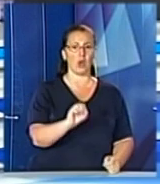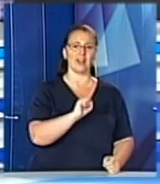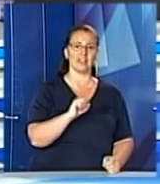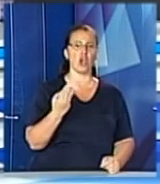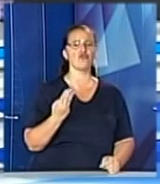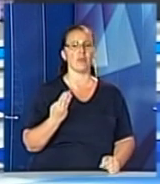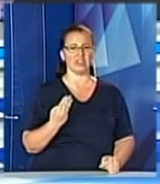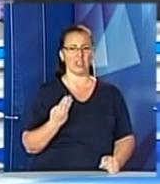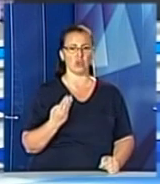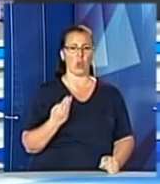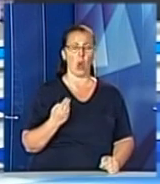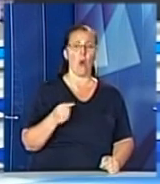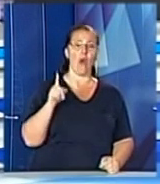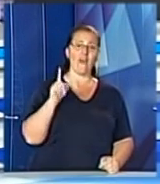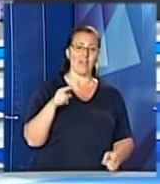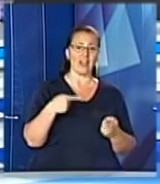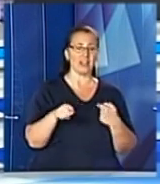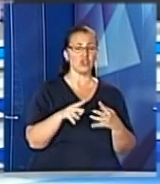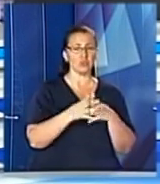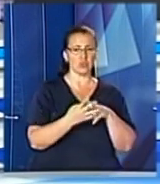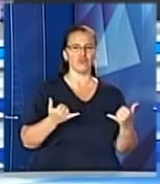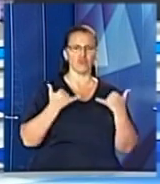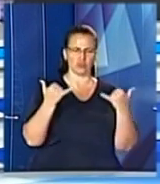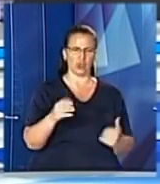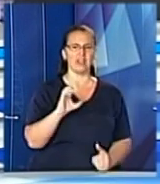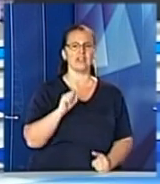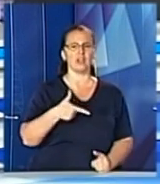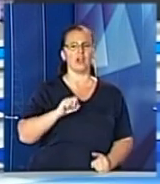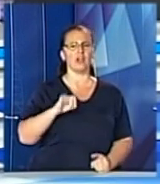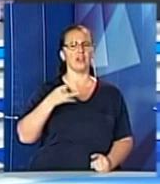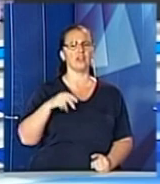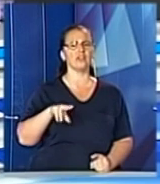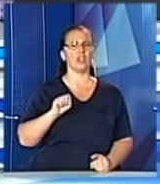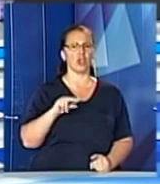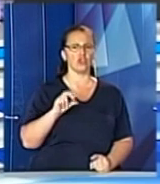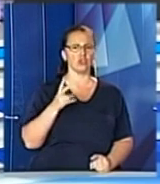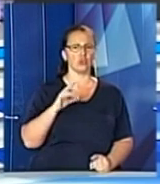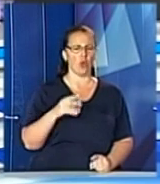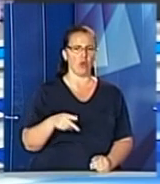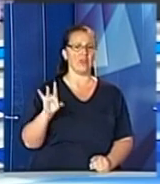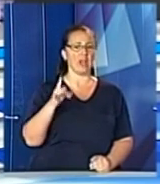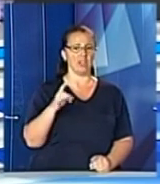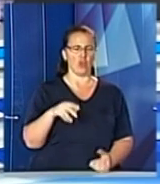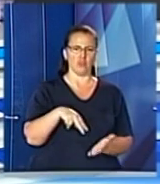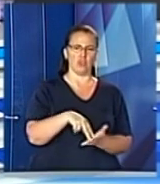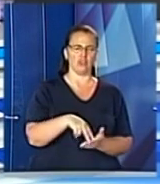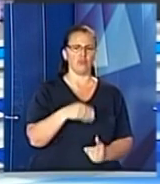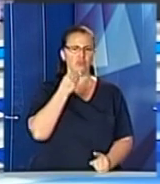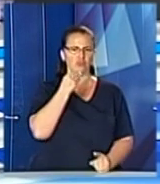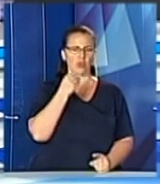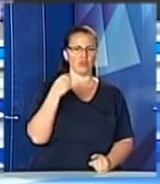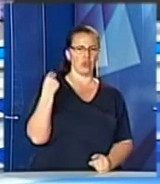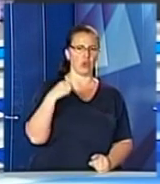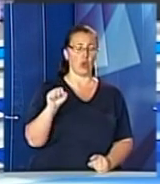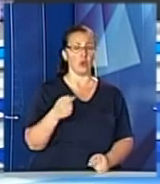Шептицького. У Кульчицях вшанували гетьмана Сагайдачного, а в Радехові встановили гастрономічний рекорд. Про це, споміж